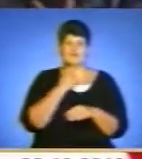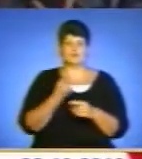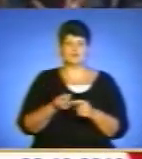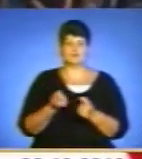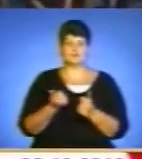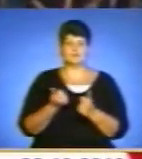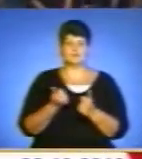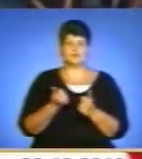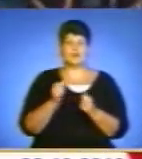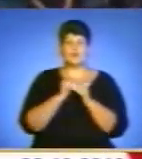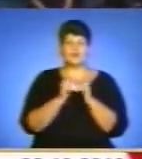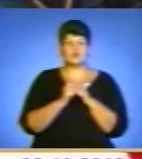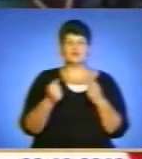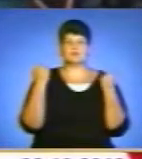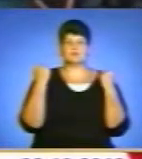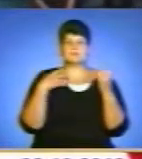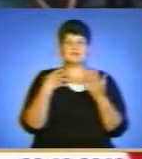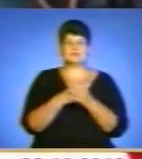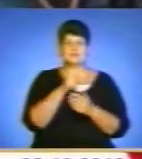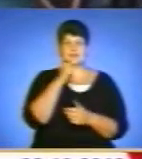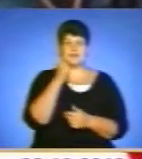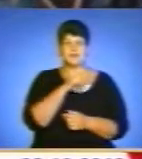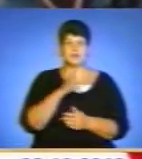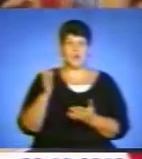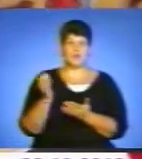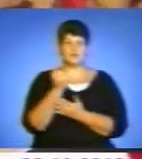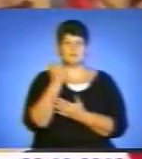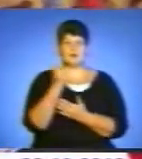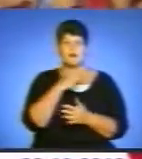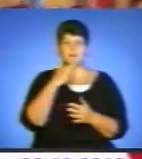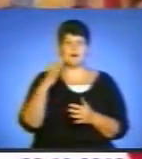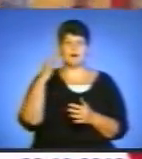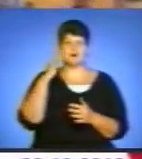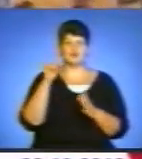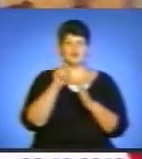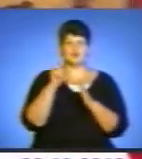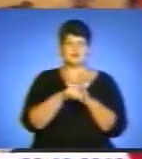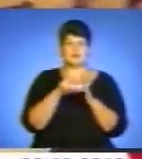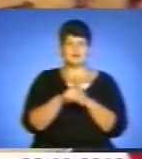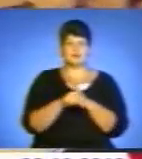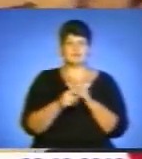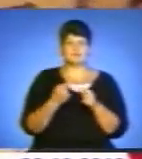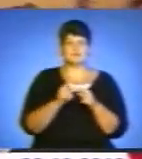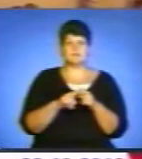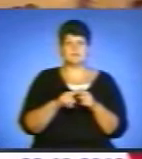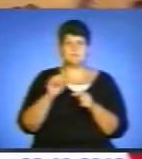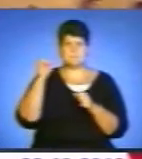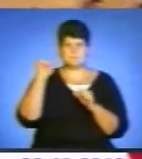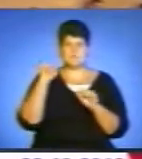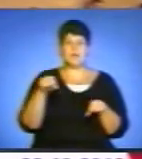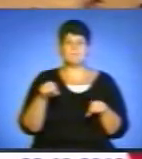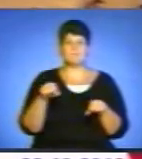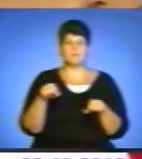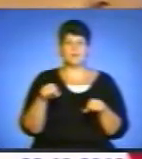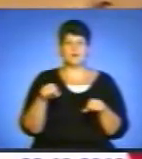У кожного спортсмена свій секрет успіху. Багато чого значить впевнити собі. Запорука перемогу, так можна назвати?